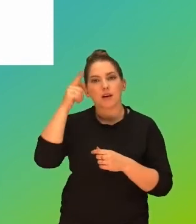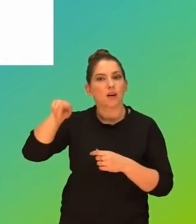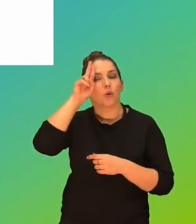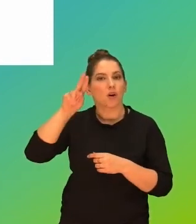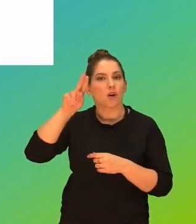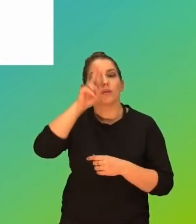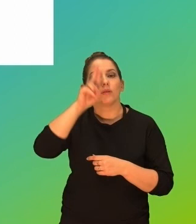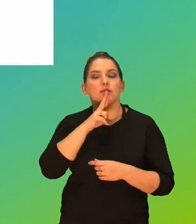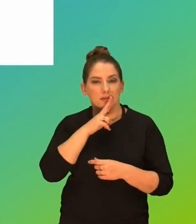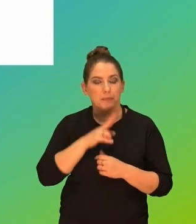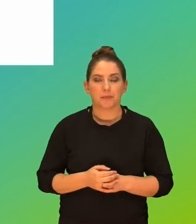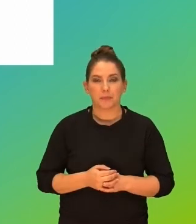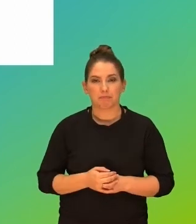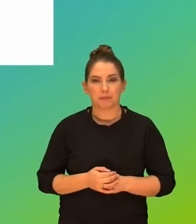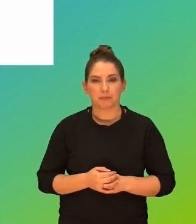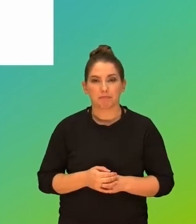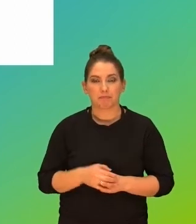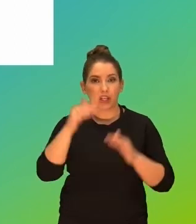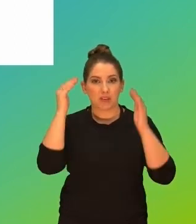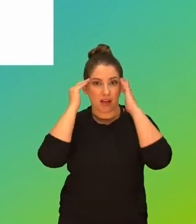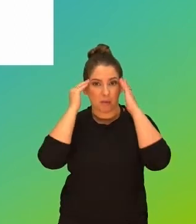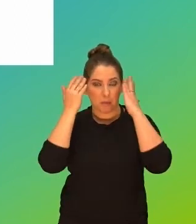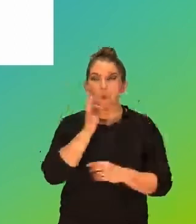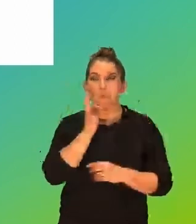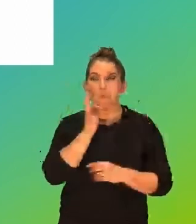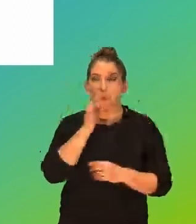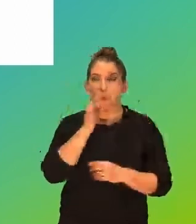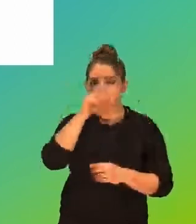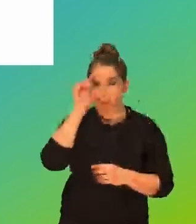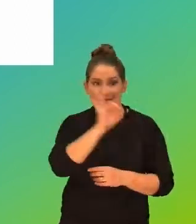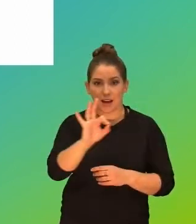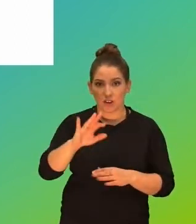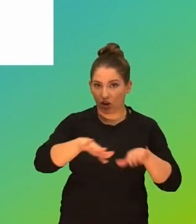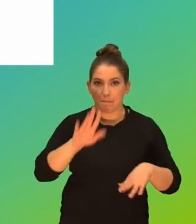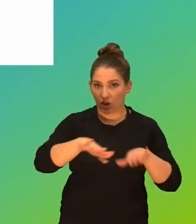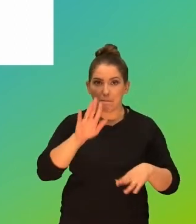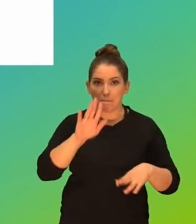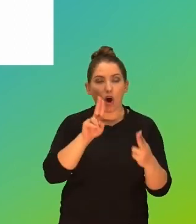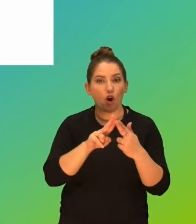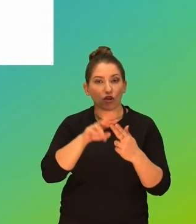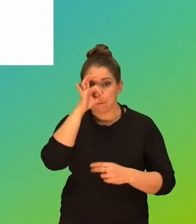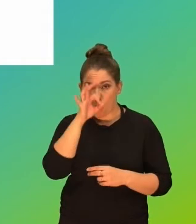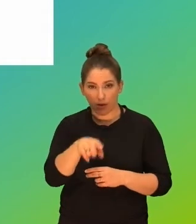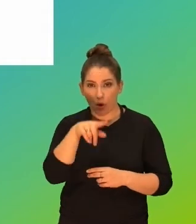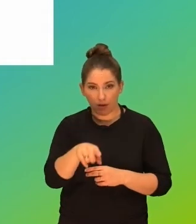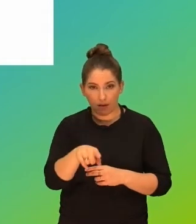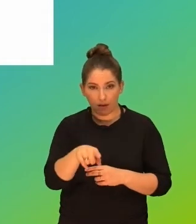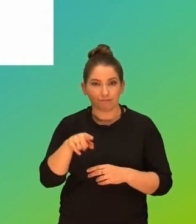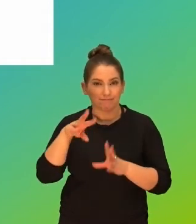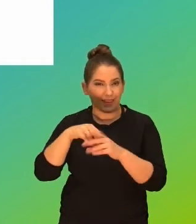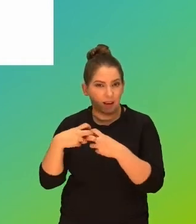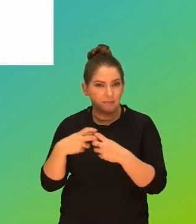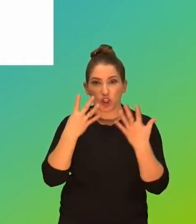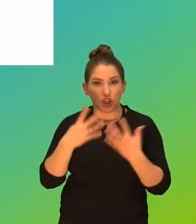rodzice, to taką świadomość, że młodzi ludzie, że ich dzieci mają kontakt z pornografią online ma tylko